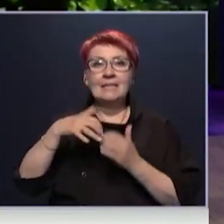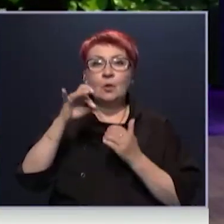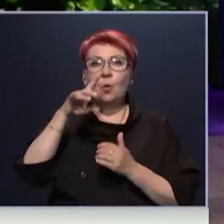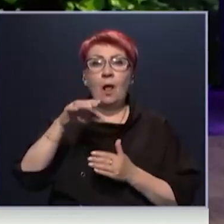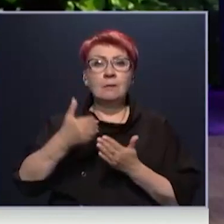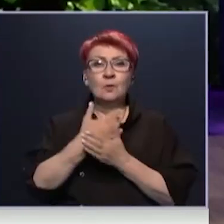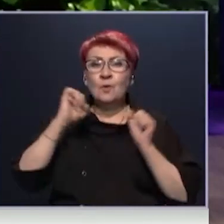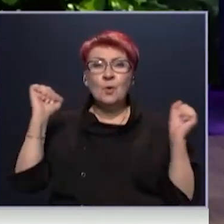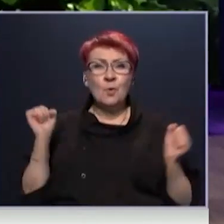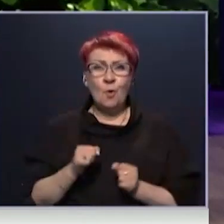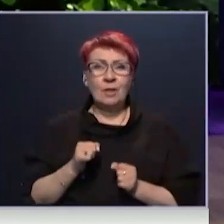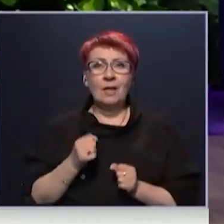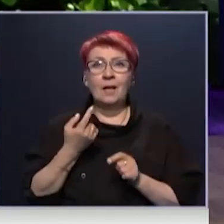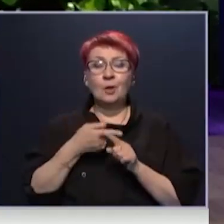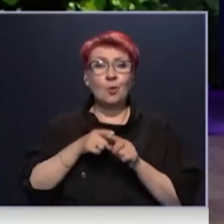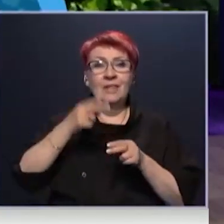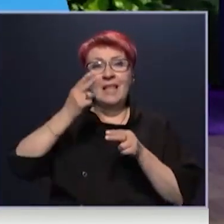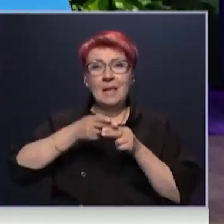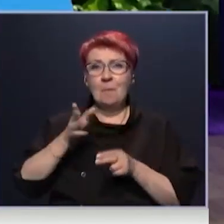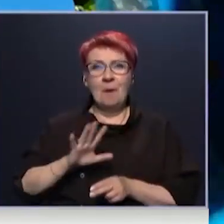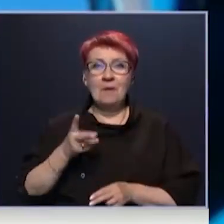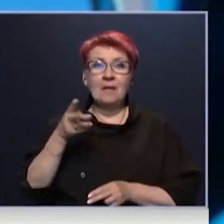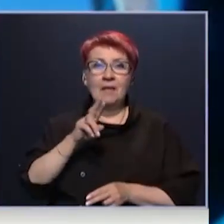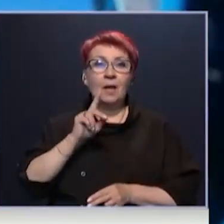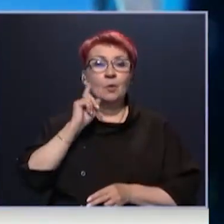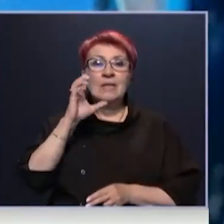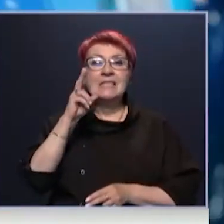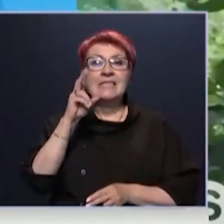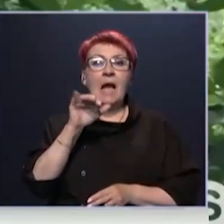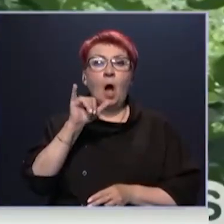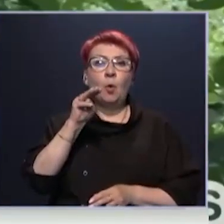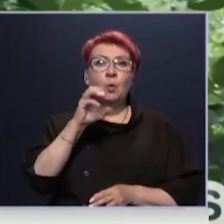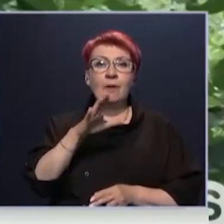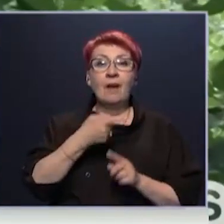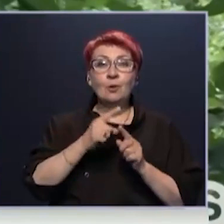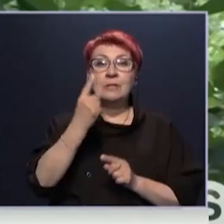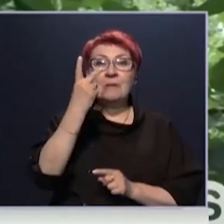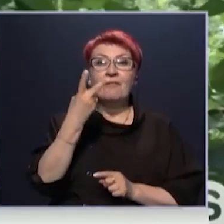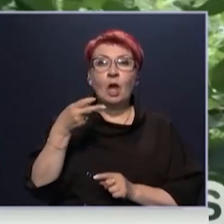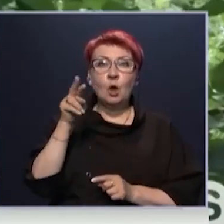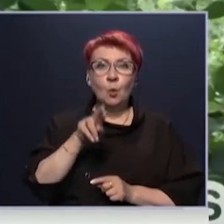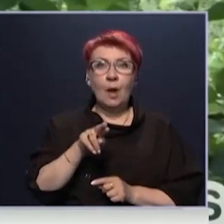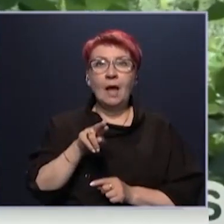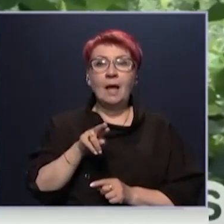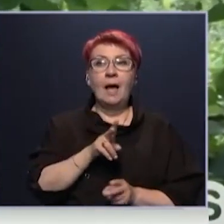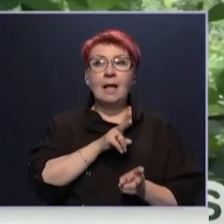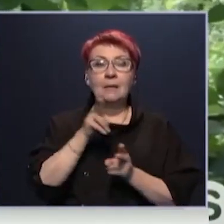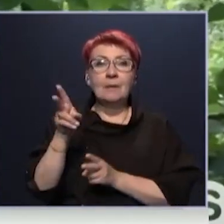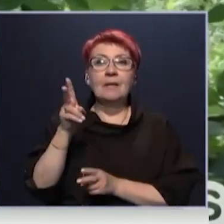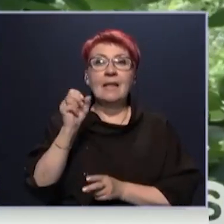холодно, но это совершенно не помеха для юных скаутов, которые с 1 июля отправились на